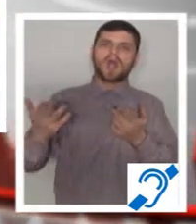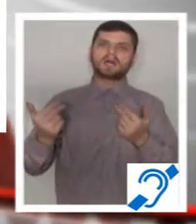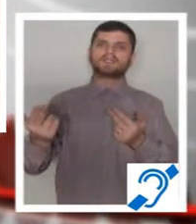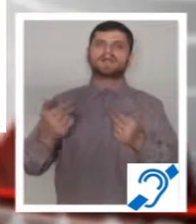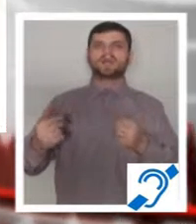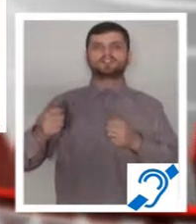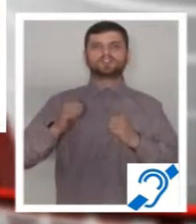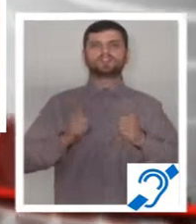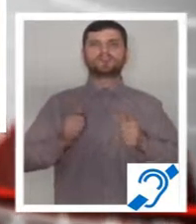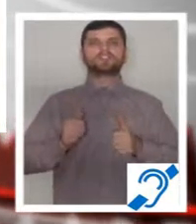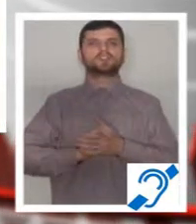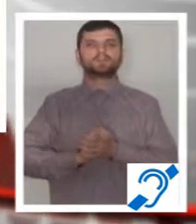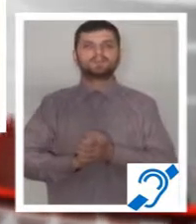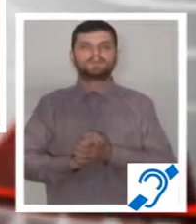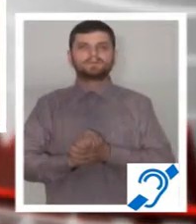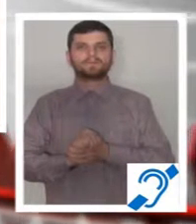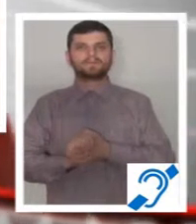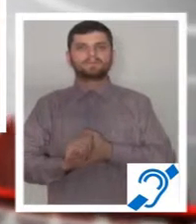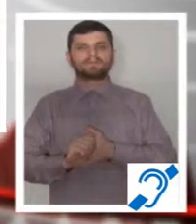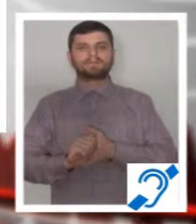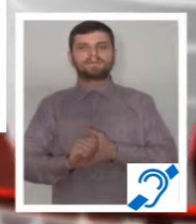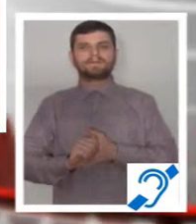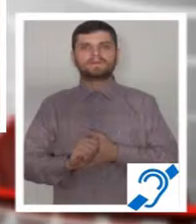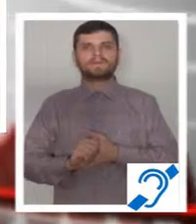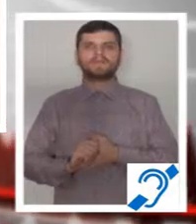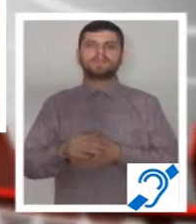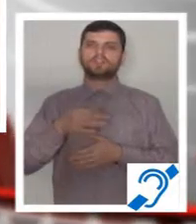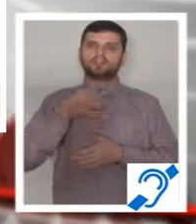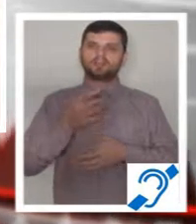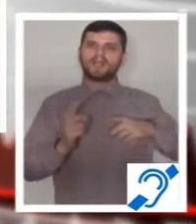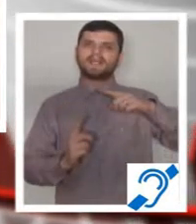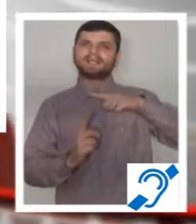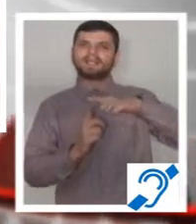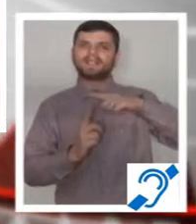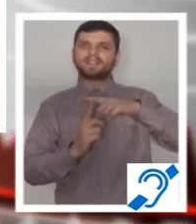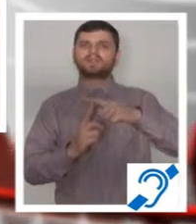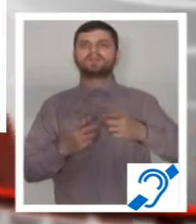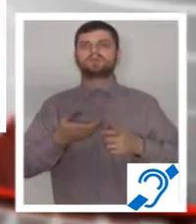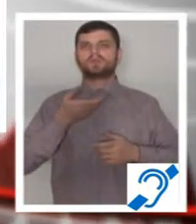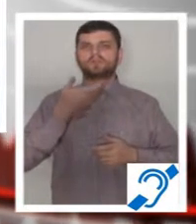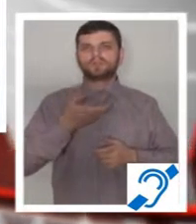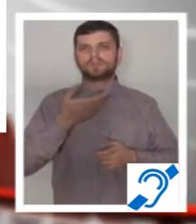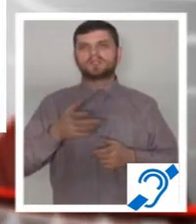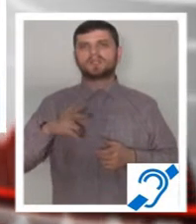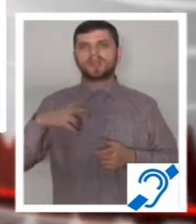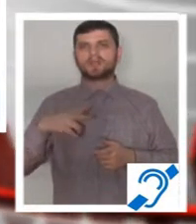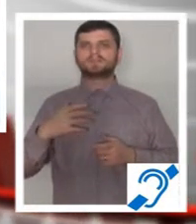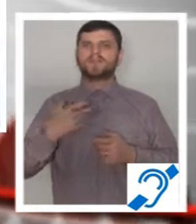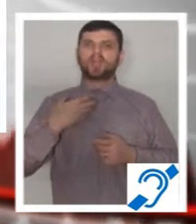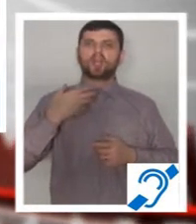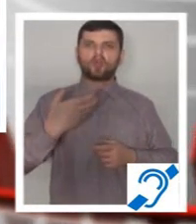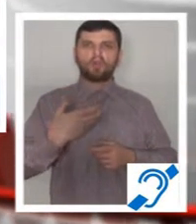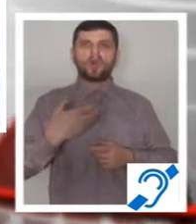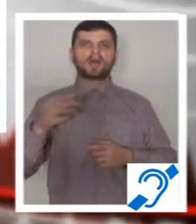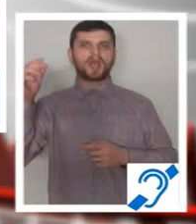zonei. Cum Ordin Lada de Zestră reprezintă titlul generic al unei serii de evenimente cultural-artistice care au fost organizate pe